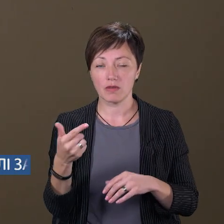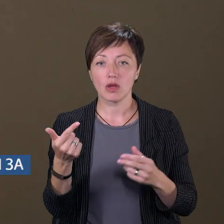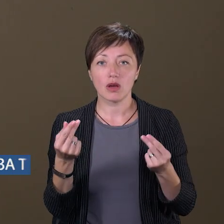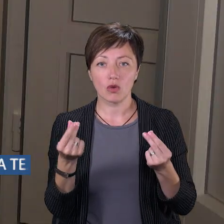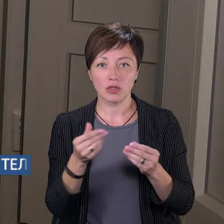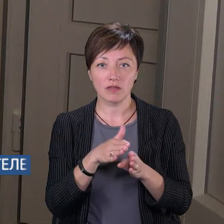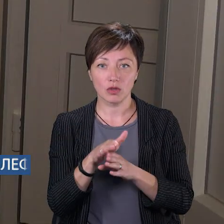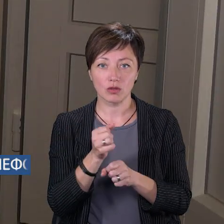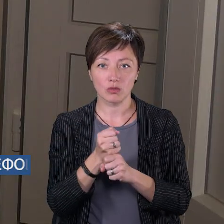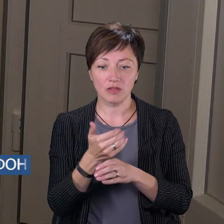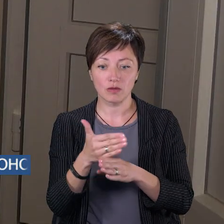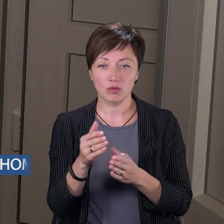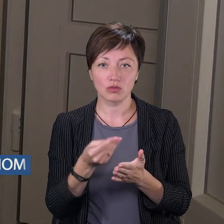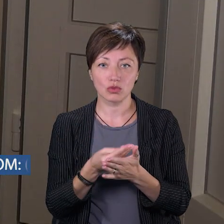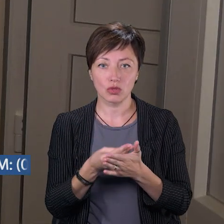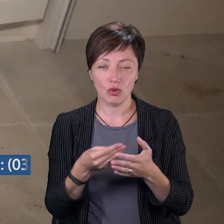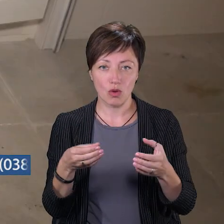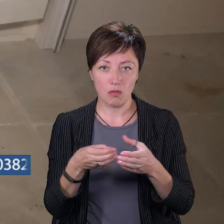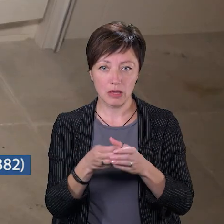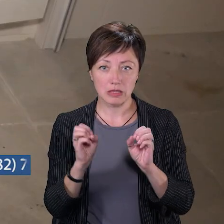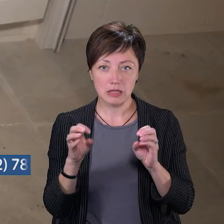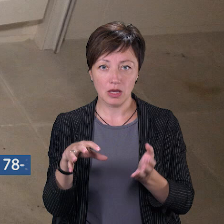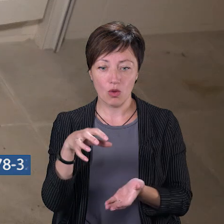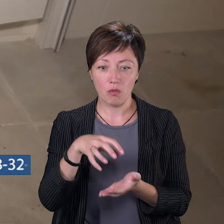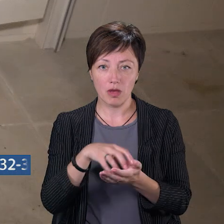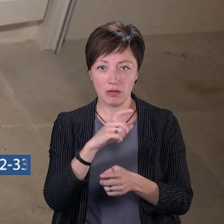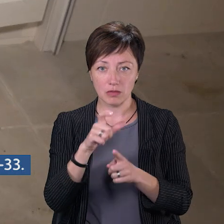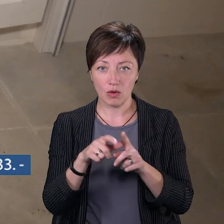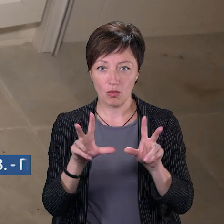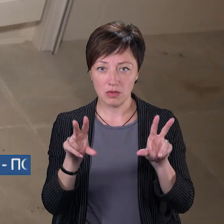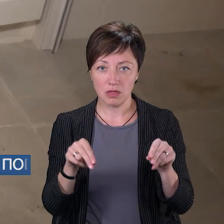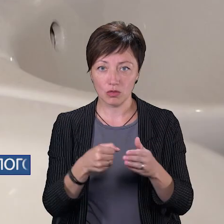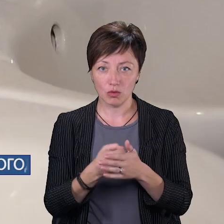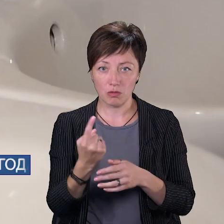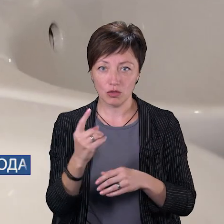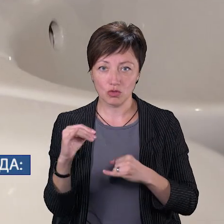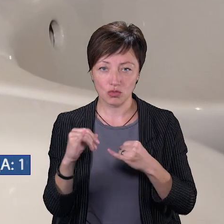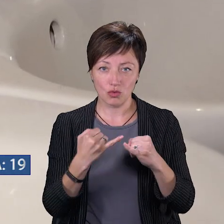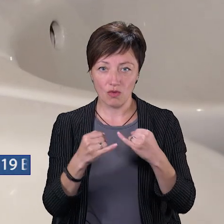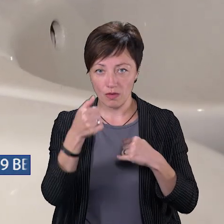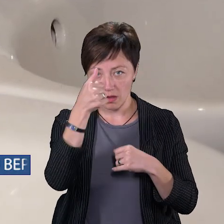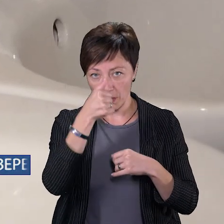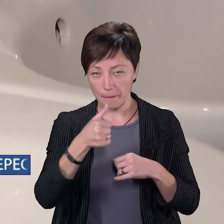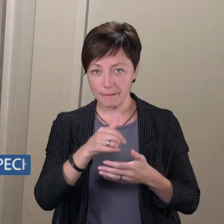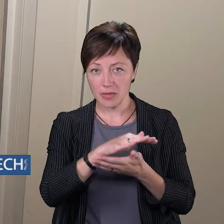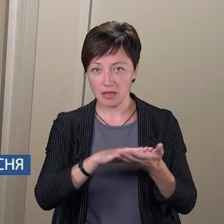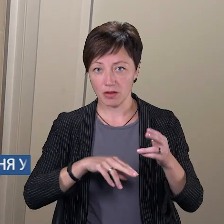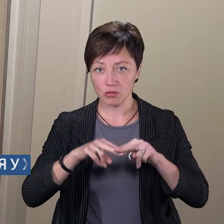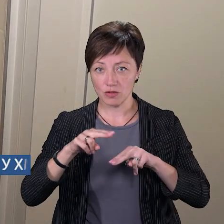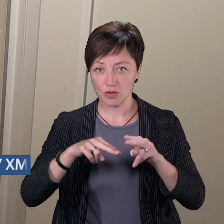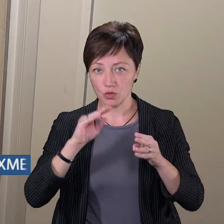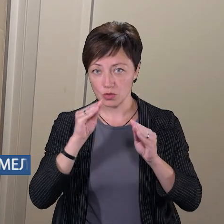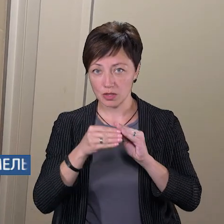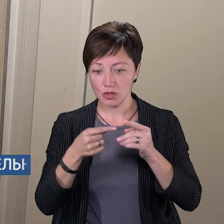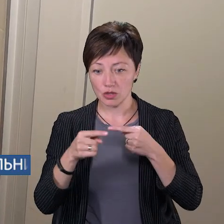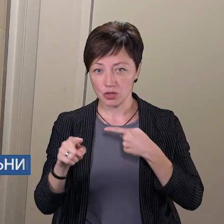виконання робіт виділили з бюджету громади. Здати об'єкт під ключ підрядник обіцяє до 1 жовтня. Тим часом триває будівництво укриттів